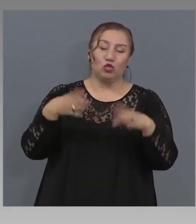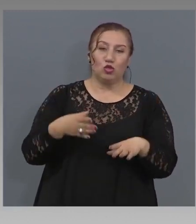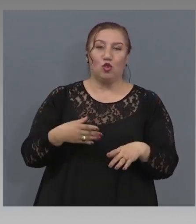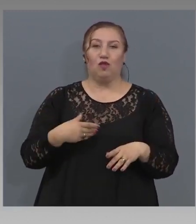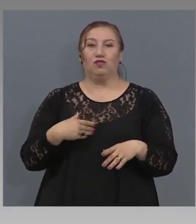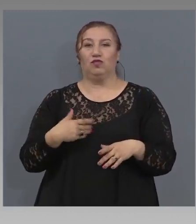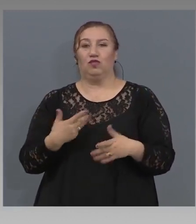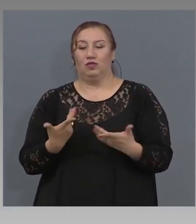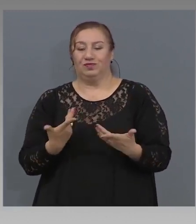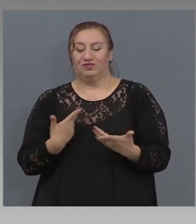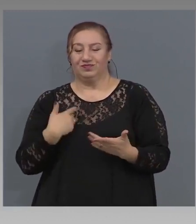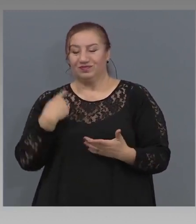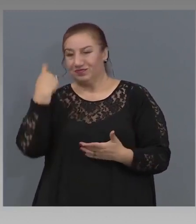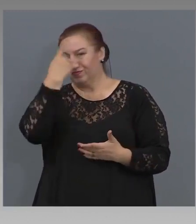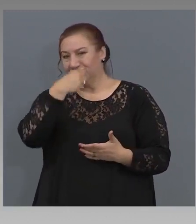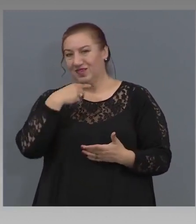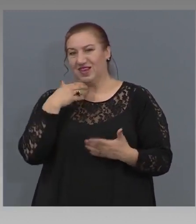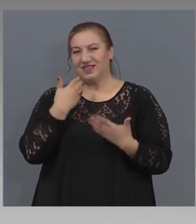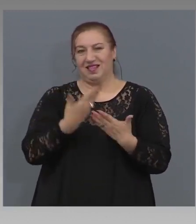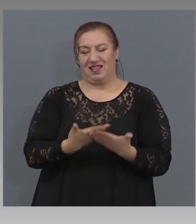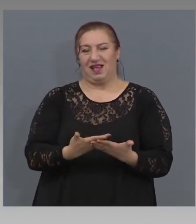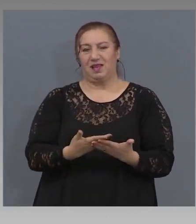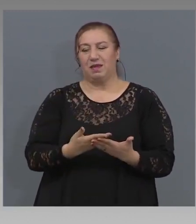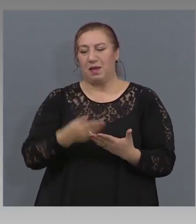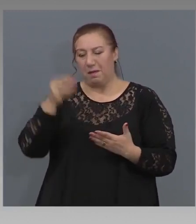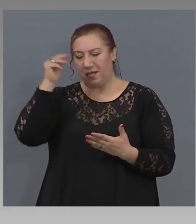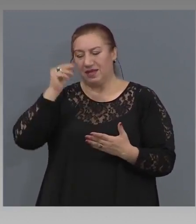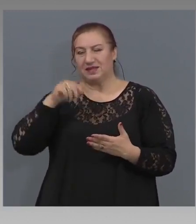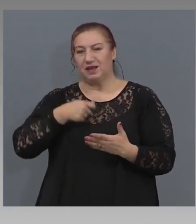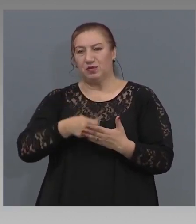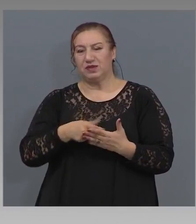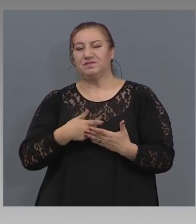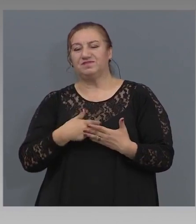съмнението доверието на българския потребител. Благодаря Ви.